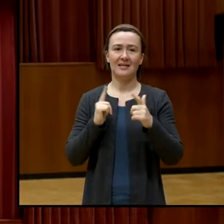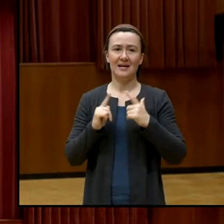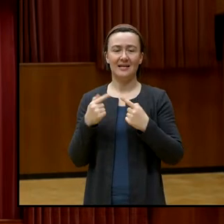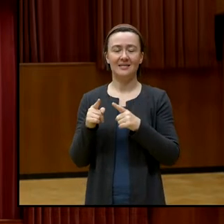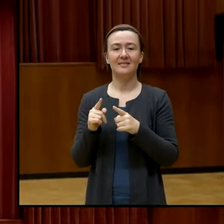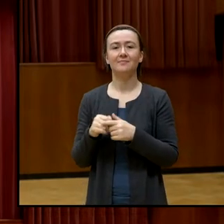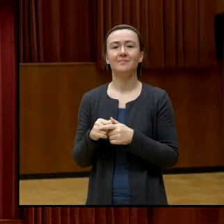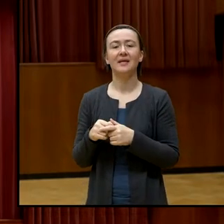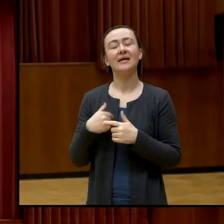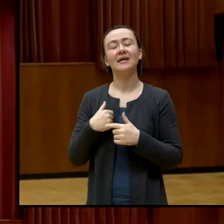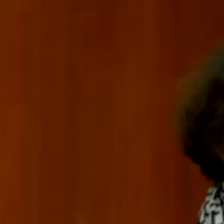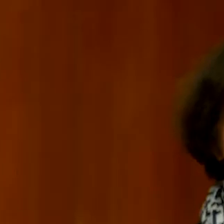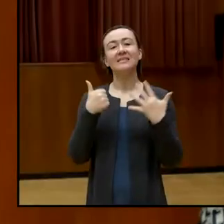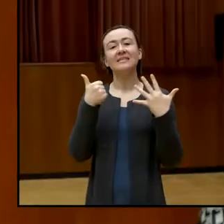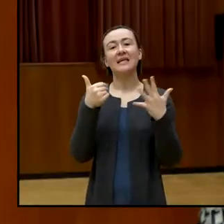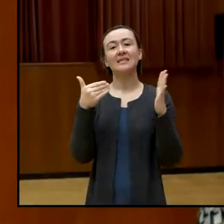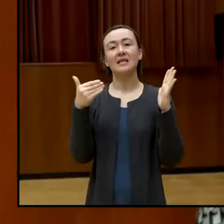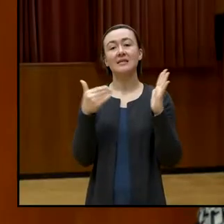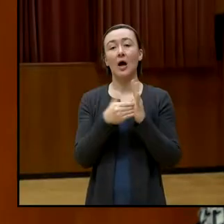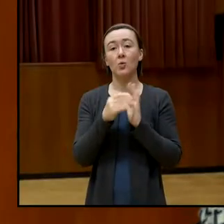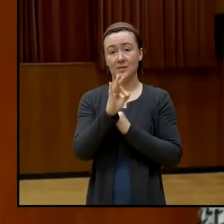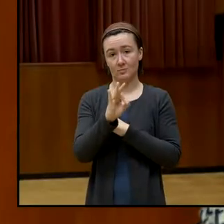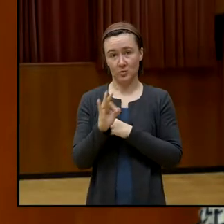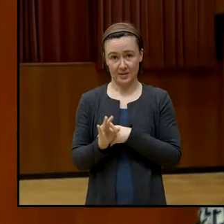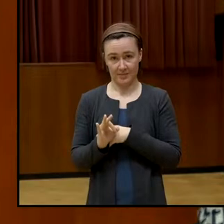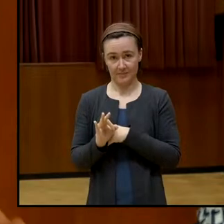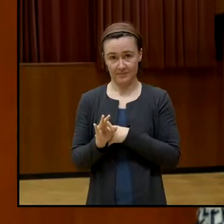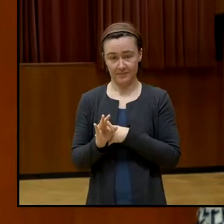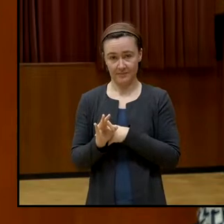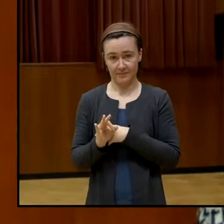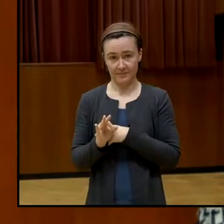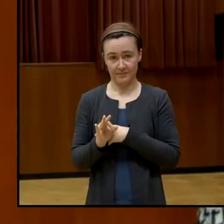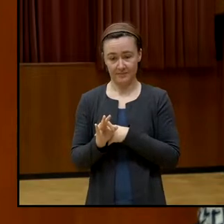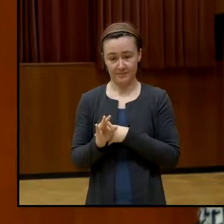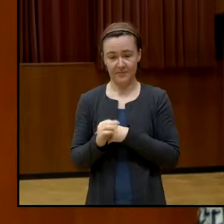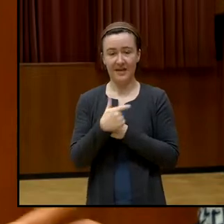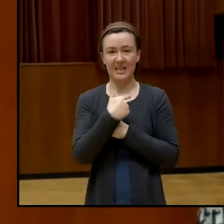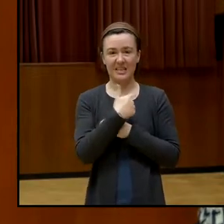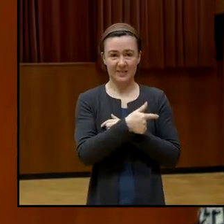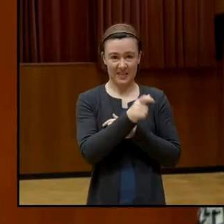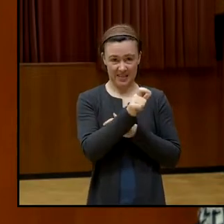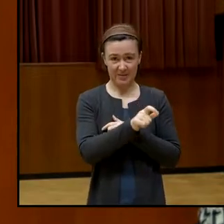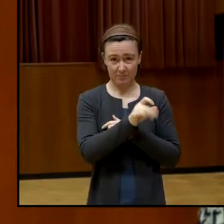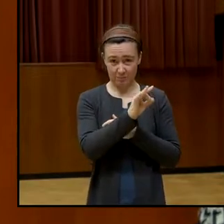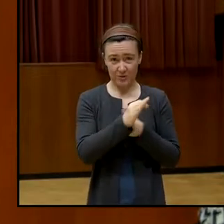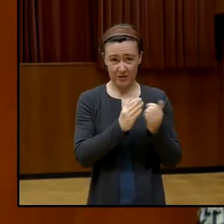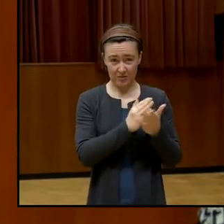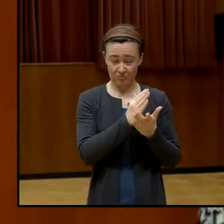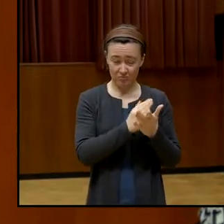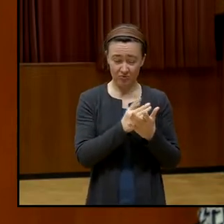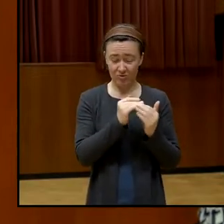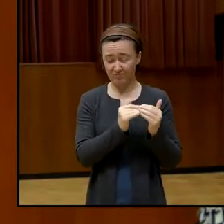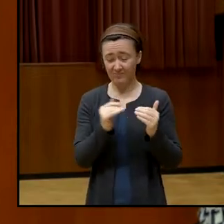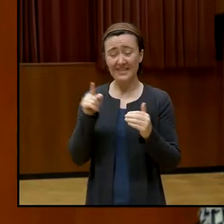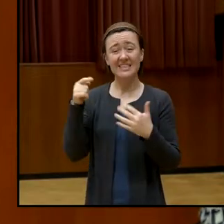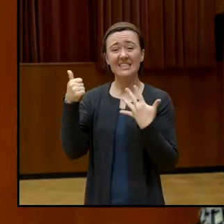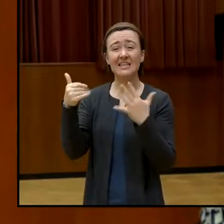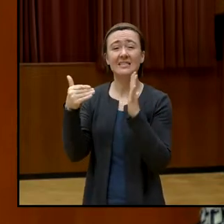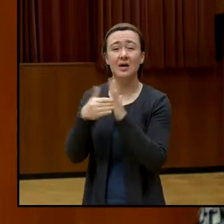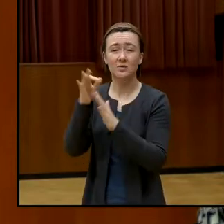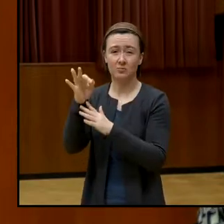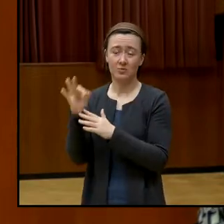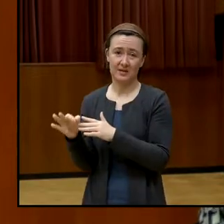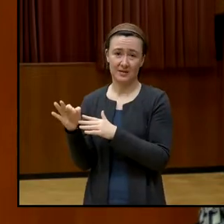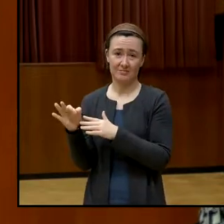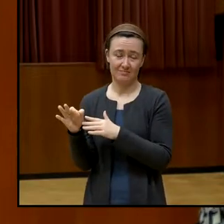Neoliberalismus, ich wollte es ja sagen, 6000%. 20% zu 6, das kommt auch zu dem Thema Arbeit. Also nur, um